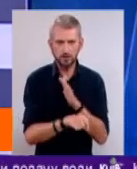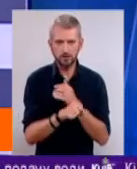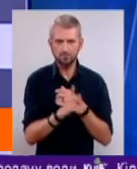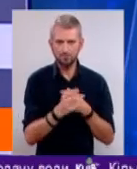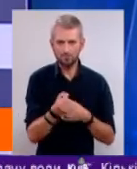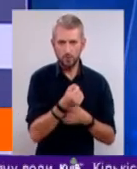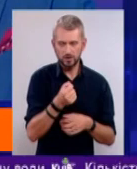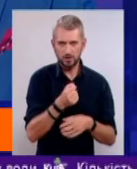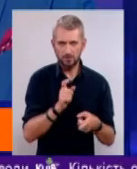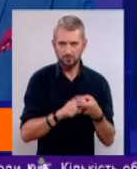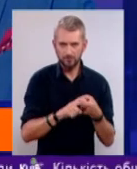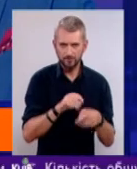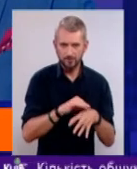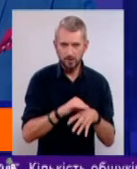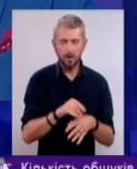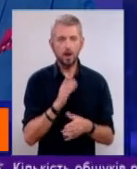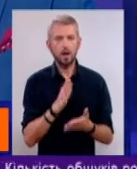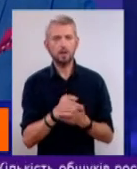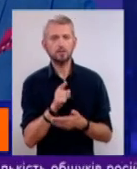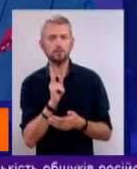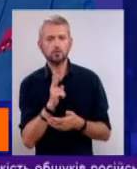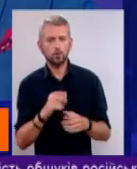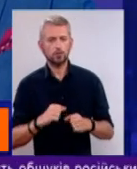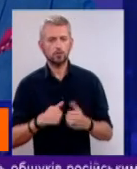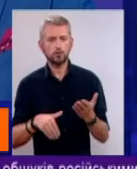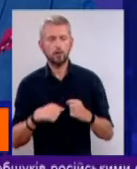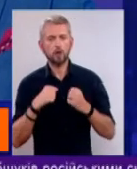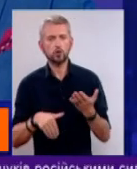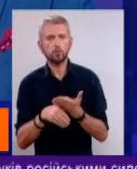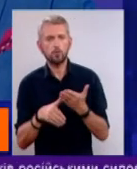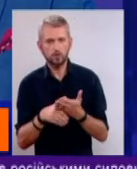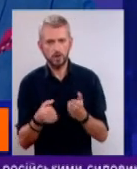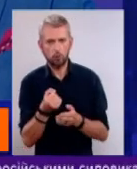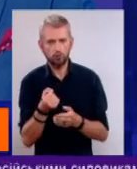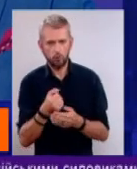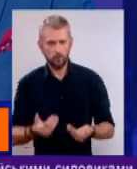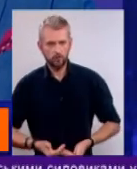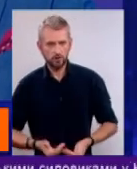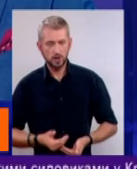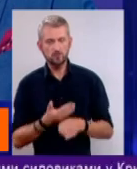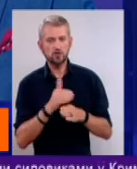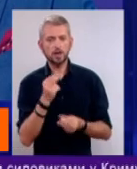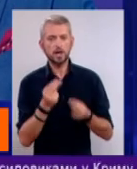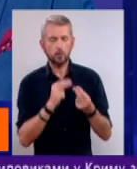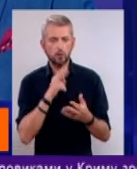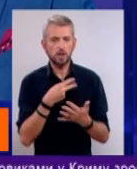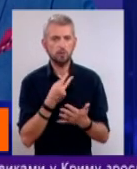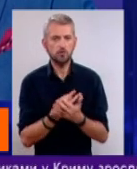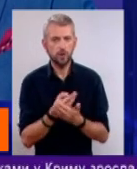ті, хто намагаються допомогти своєму носію вижити. І частина ігор передбачає, в тому числі,